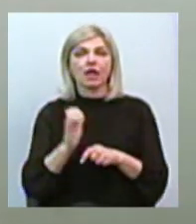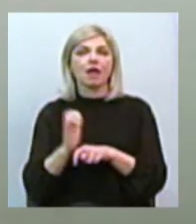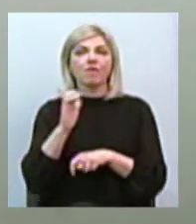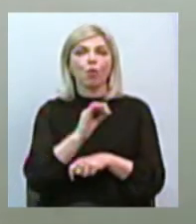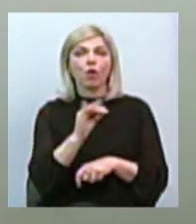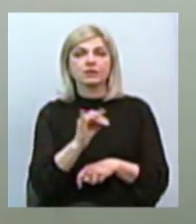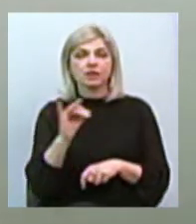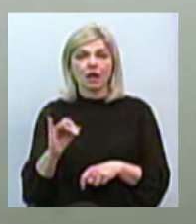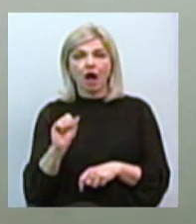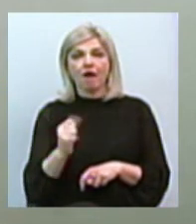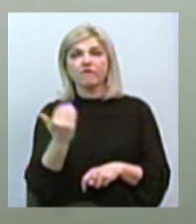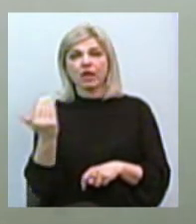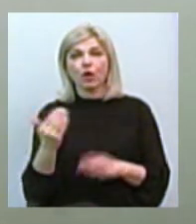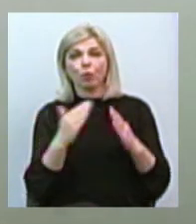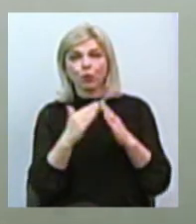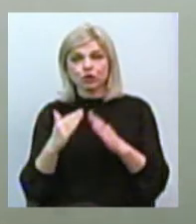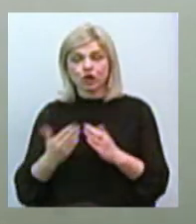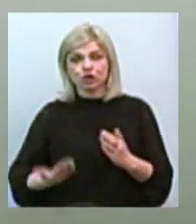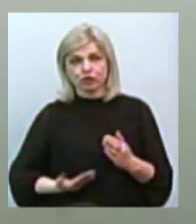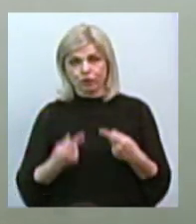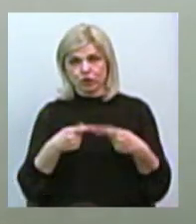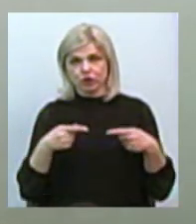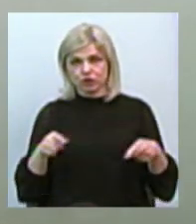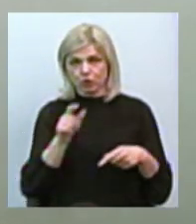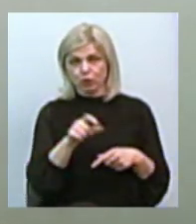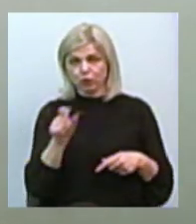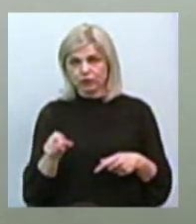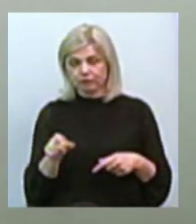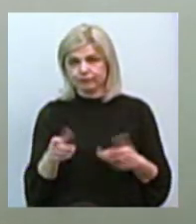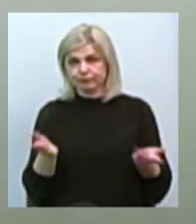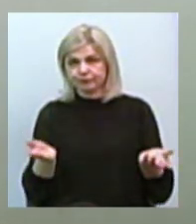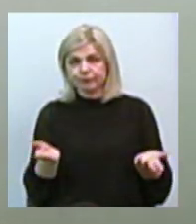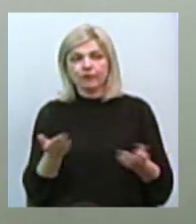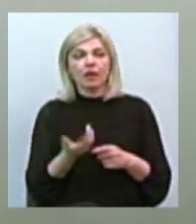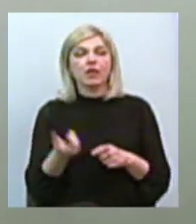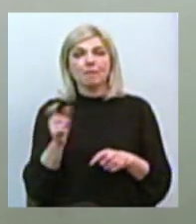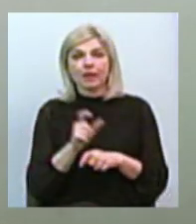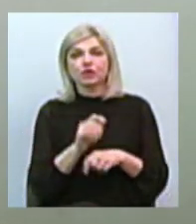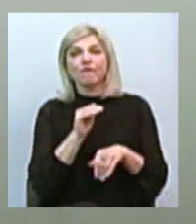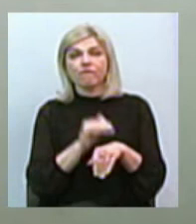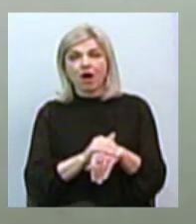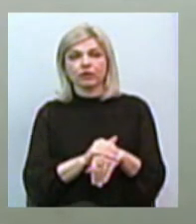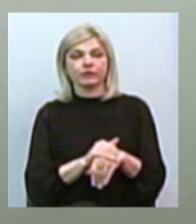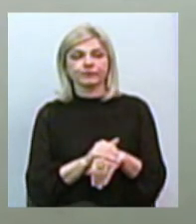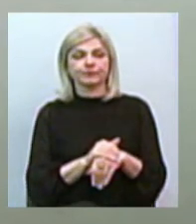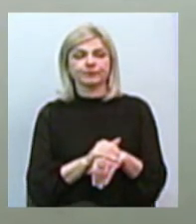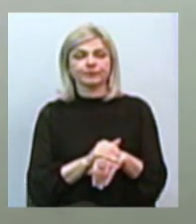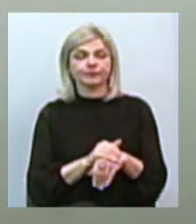будинках живуть інші люди. Але найбільш факт, який найбільше